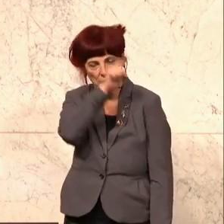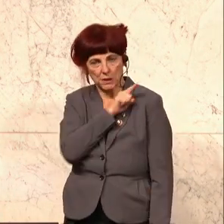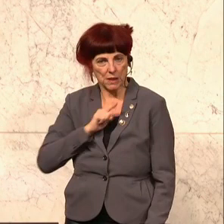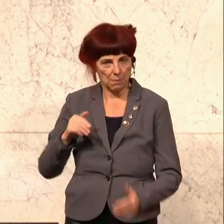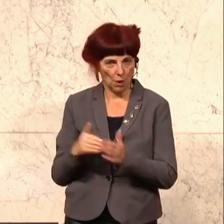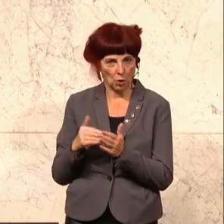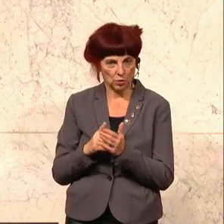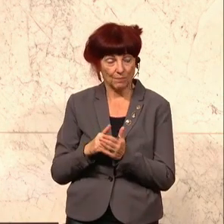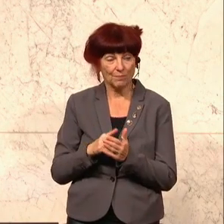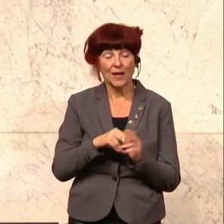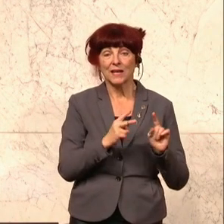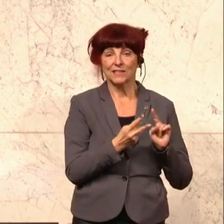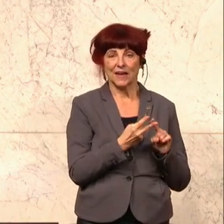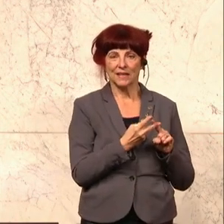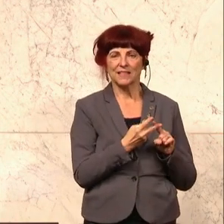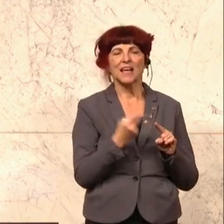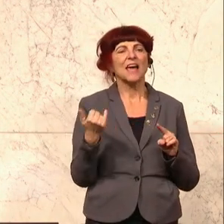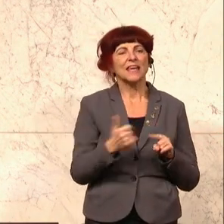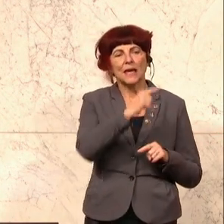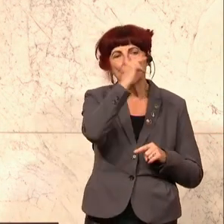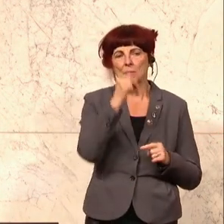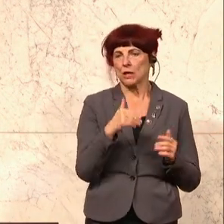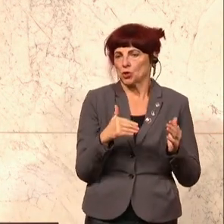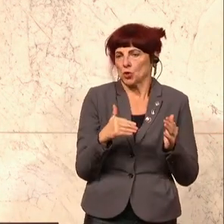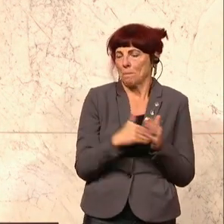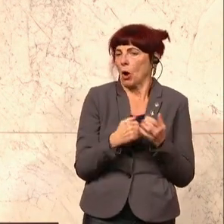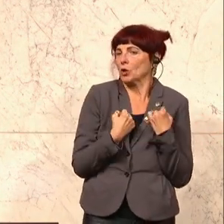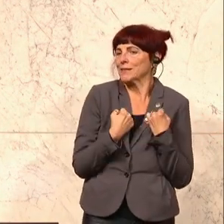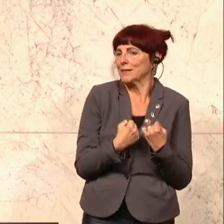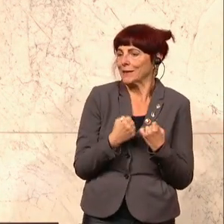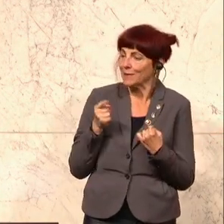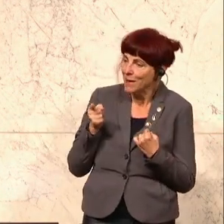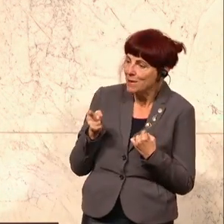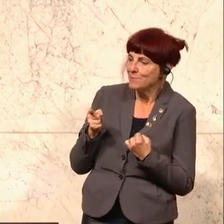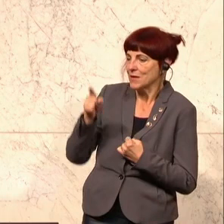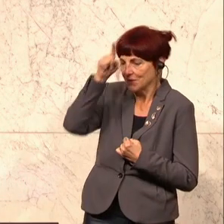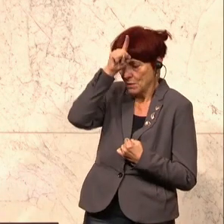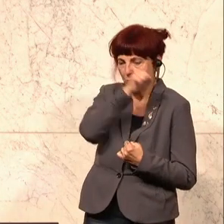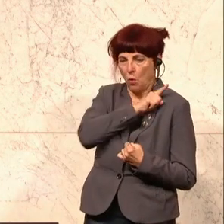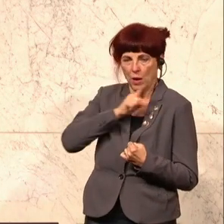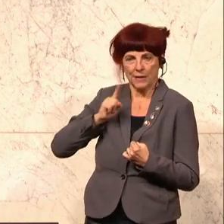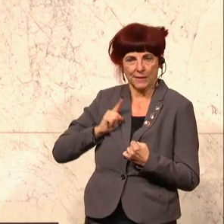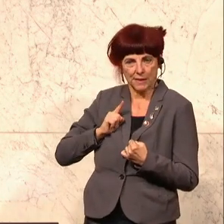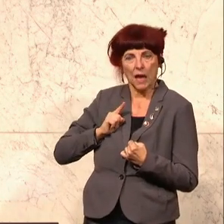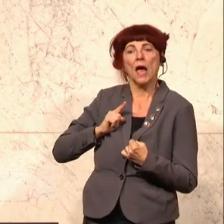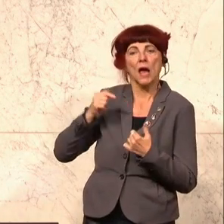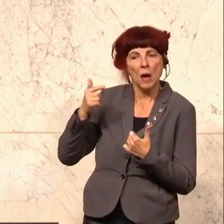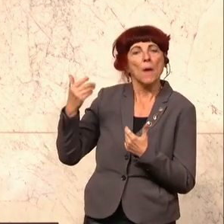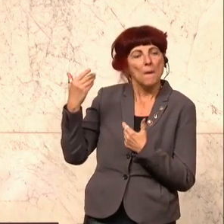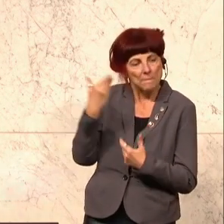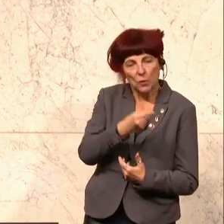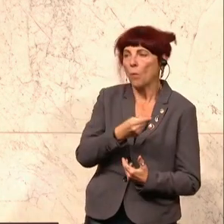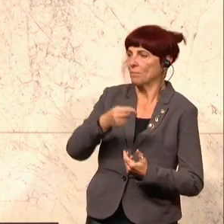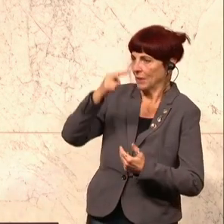Österreich braucht die Sicherheit, dass er von dieser Polizei in seinen oder ihren Rechten respektiert wird.